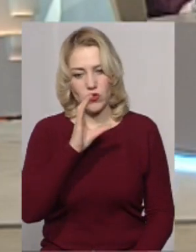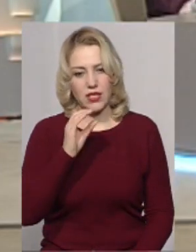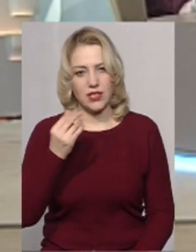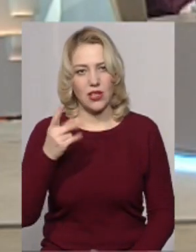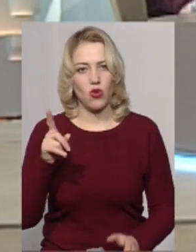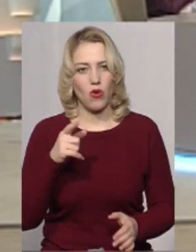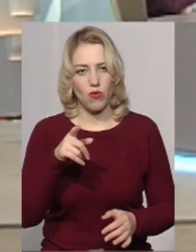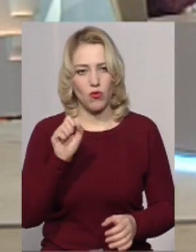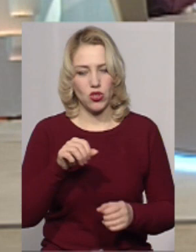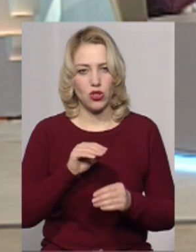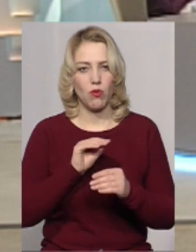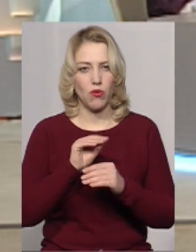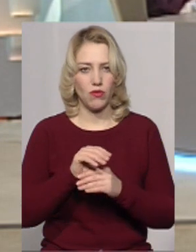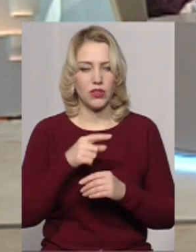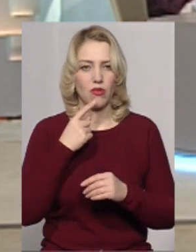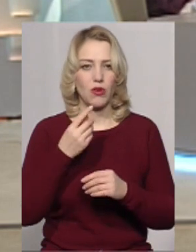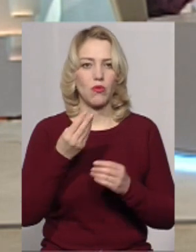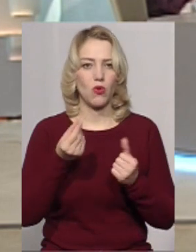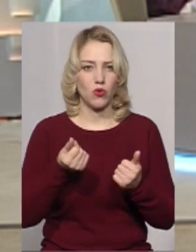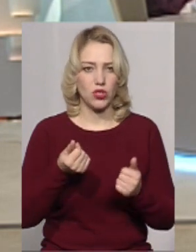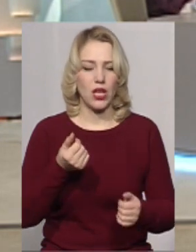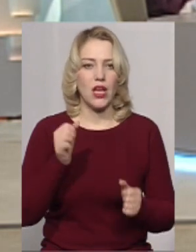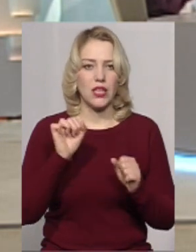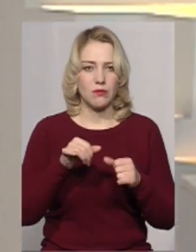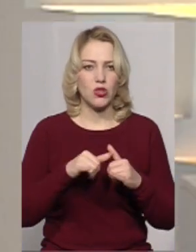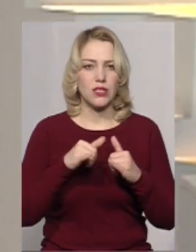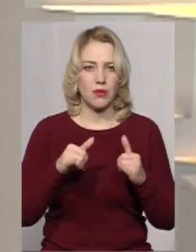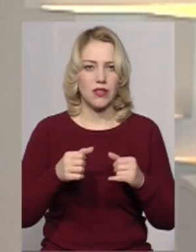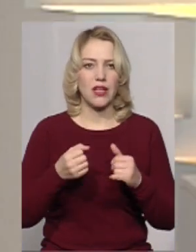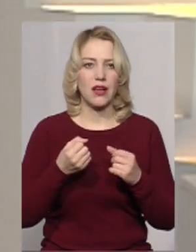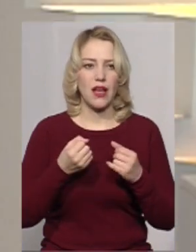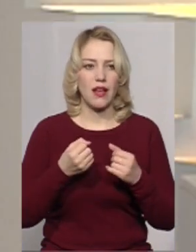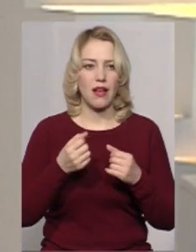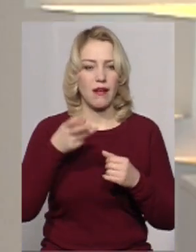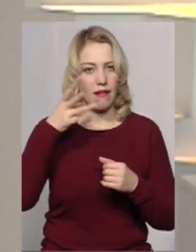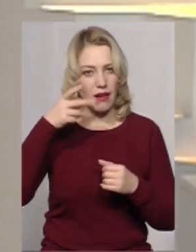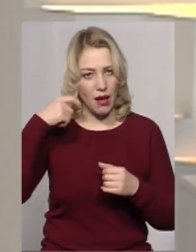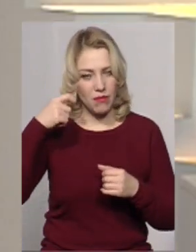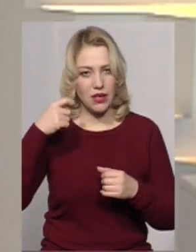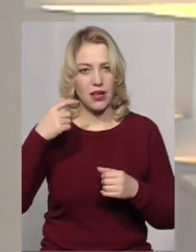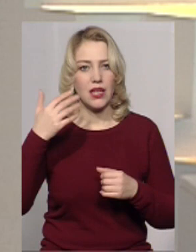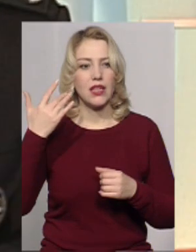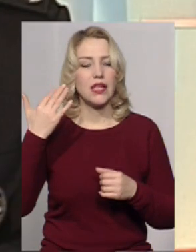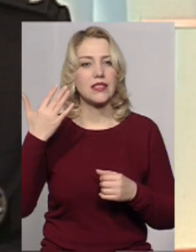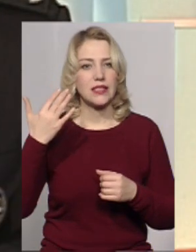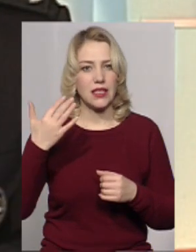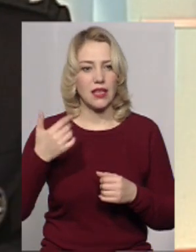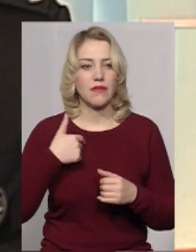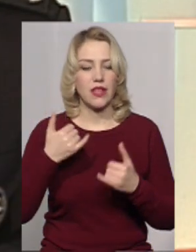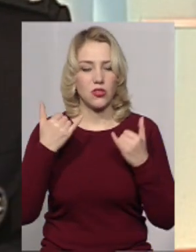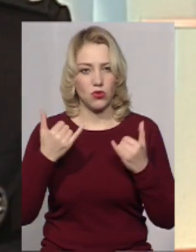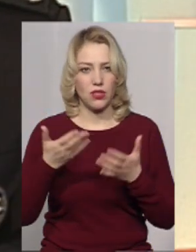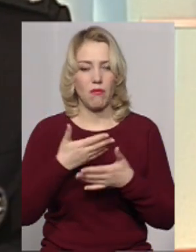відповідні кошти, і може збільшитися кількість камер. От в цьому році на яку кількість розраховуєте, скільки їх може бути? Ну, ми